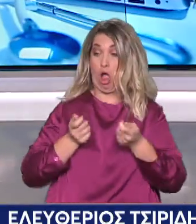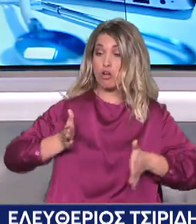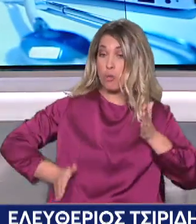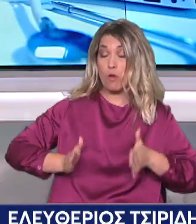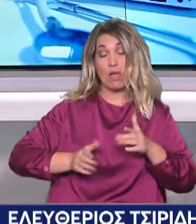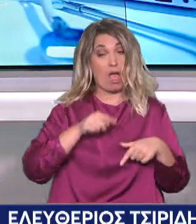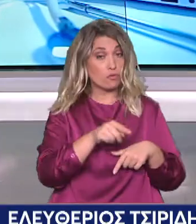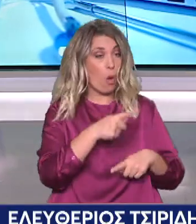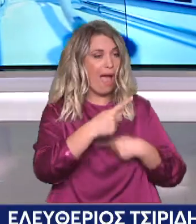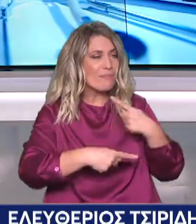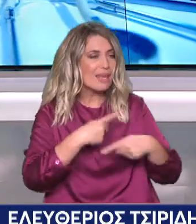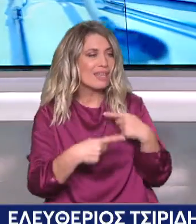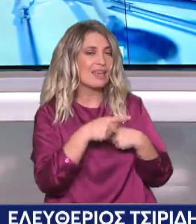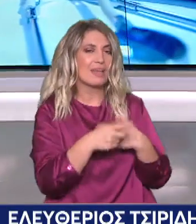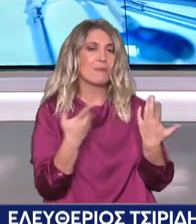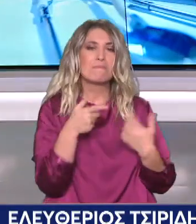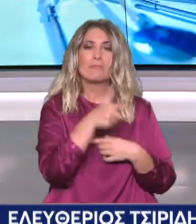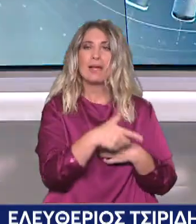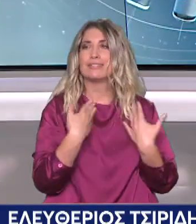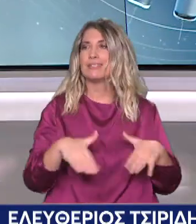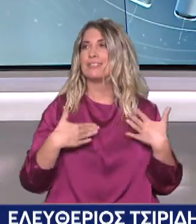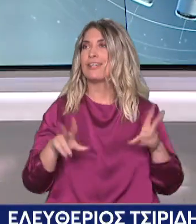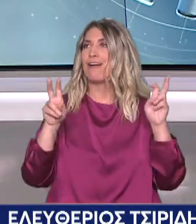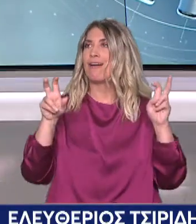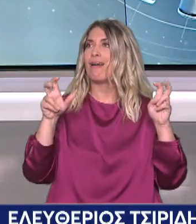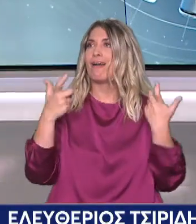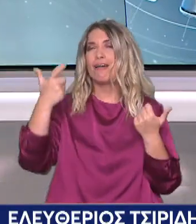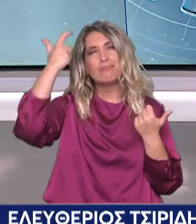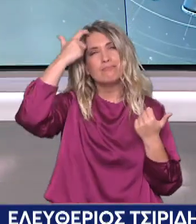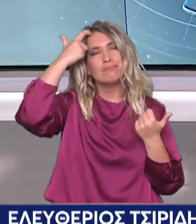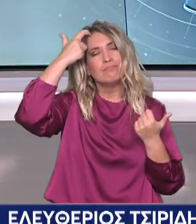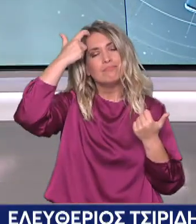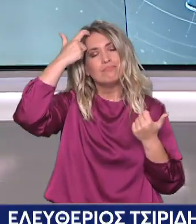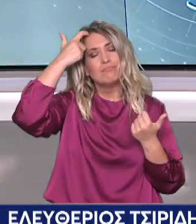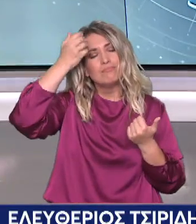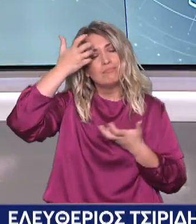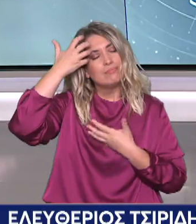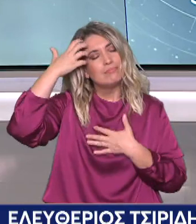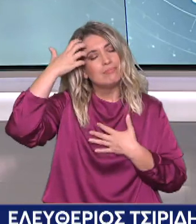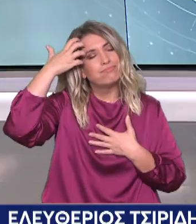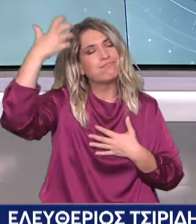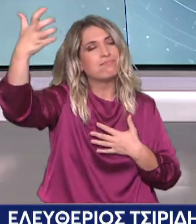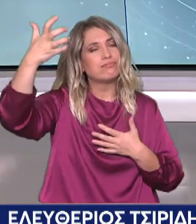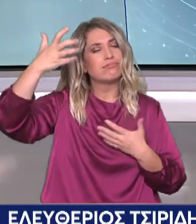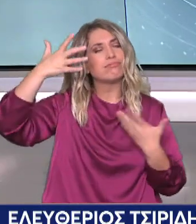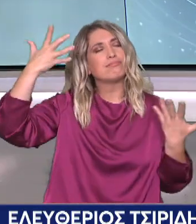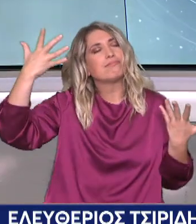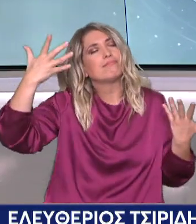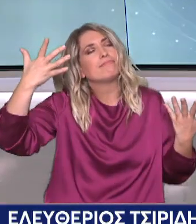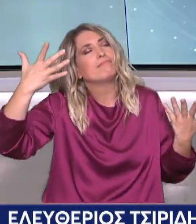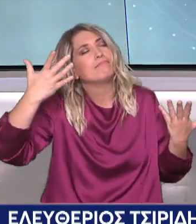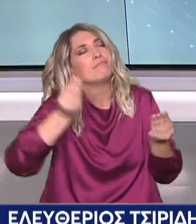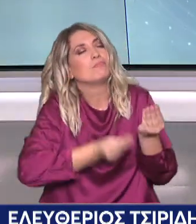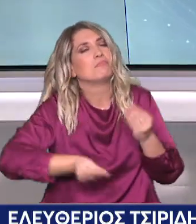κανονικές εγκυκλοπαίδειες με αυτό που λέμε hands-on. Δεν ξέρω αν θα είναι και μετά από 20 ή 50